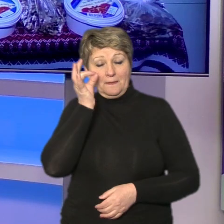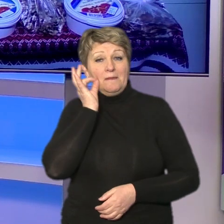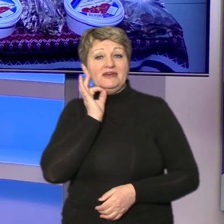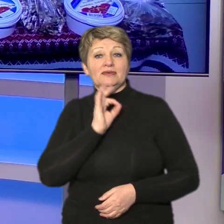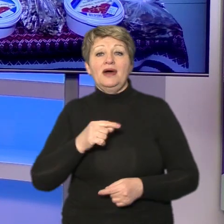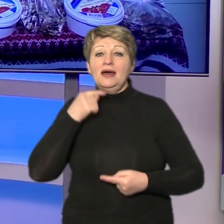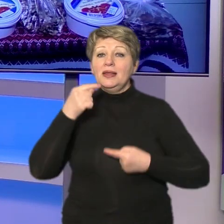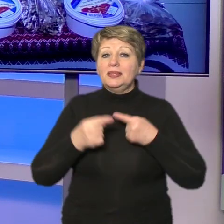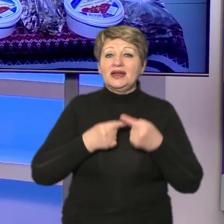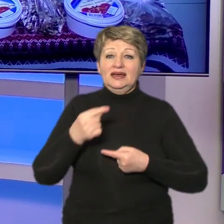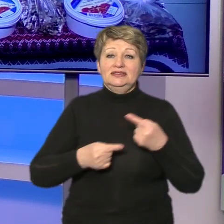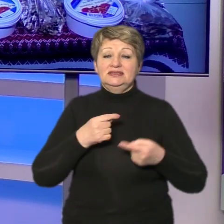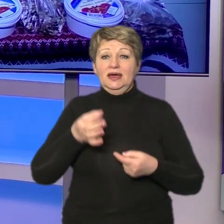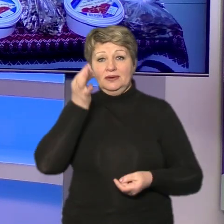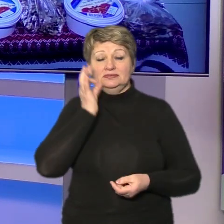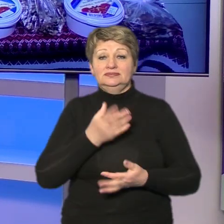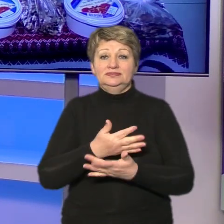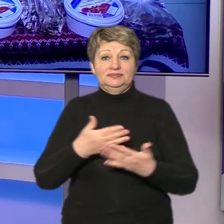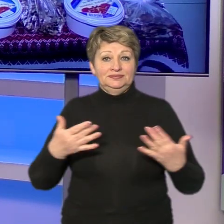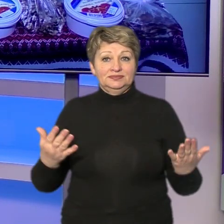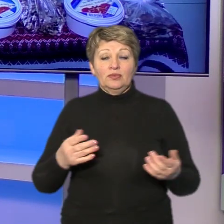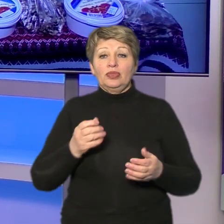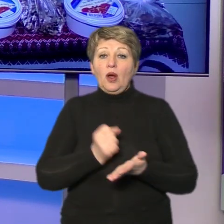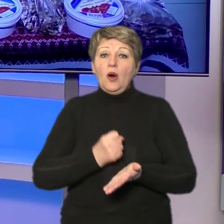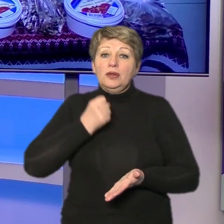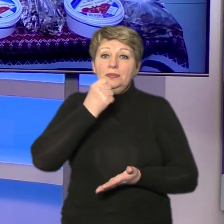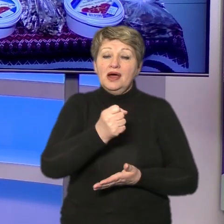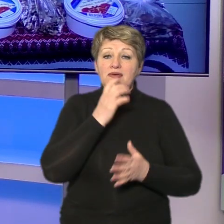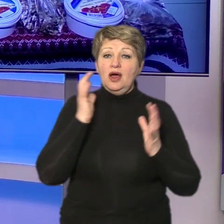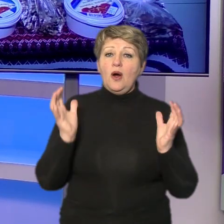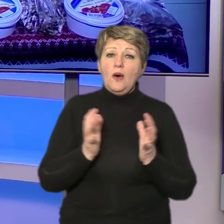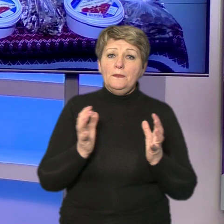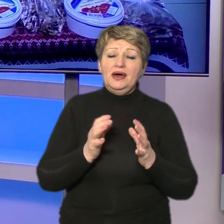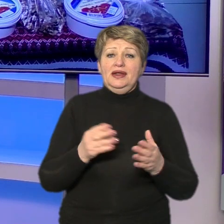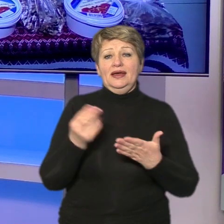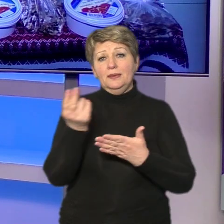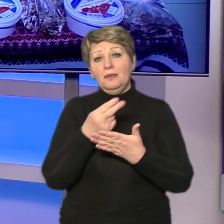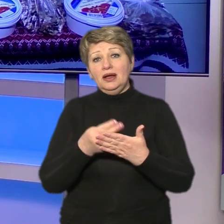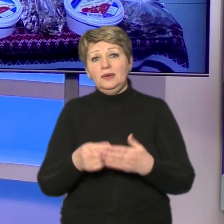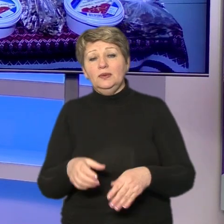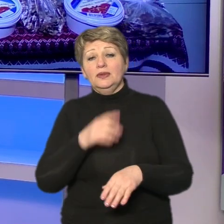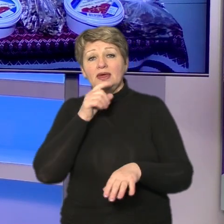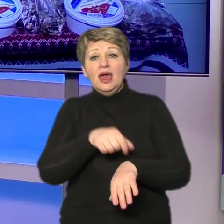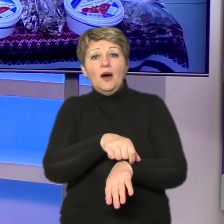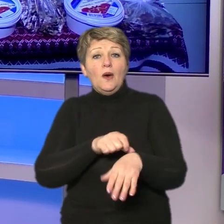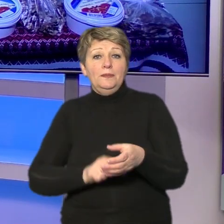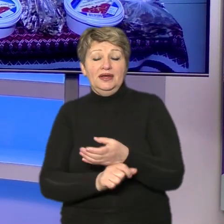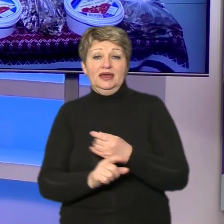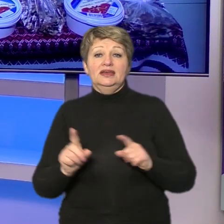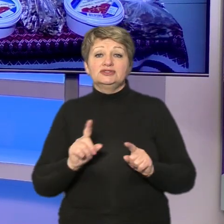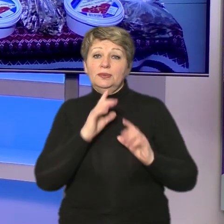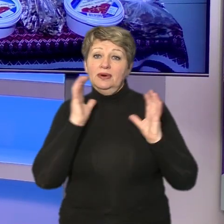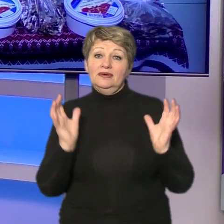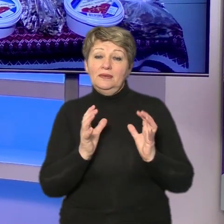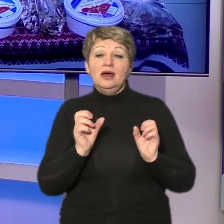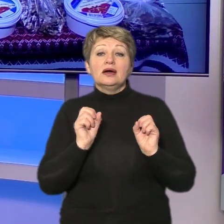стравами окрім продуктів захисникам відправили обереги малюнки та бреслети які учні зробили власноруч як школа об'єдналась